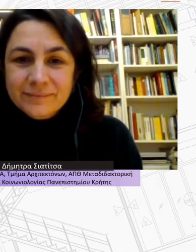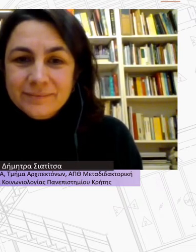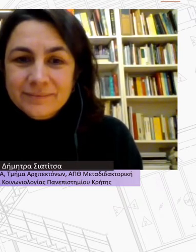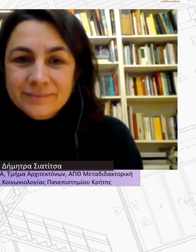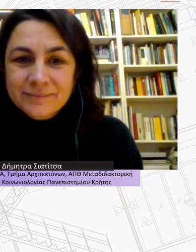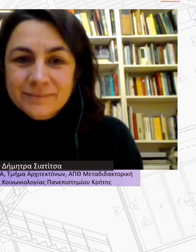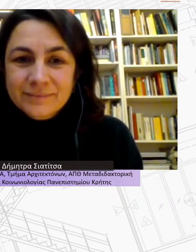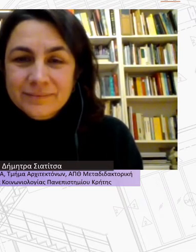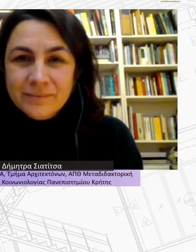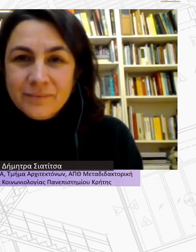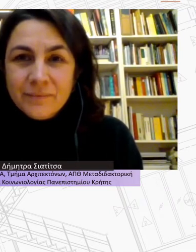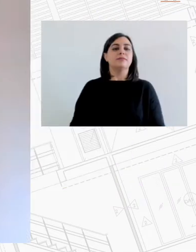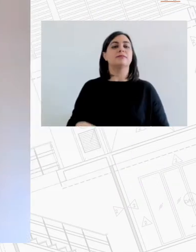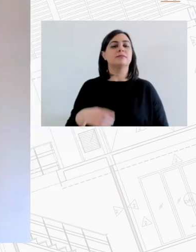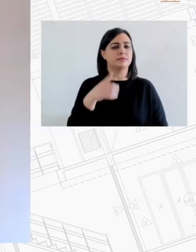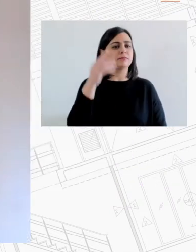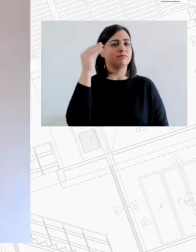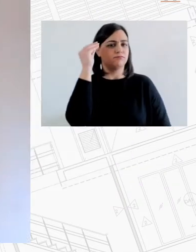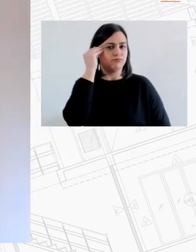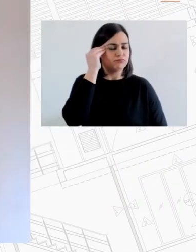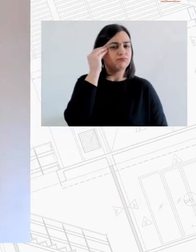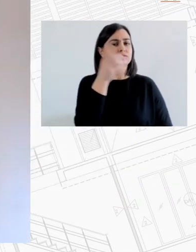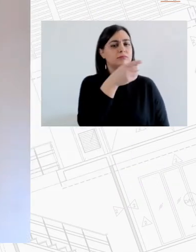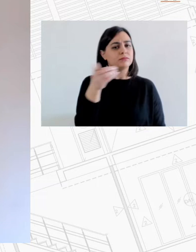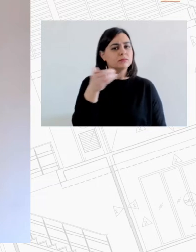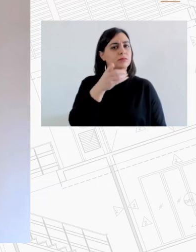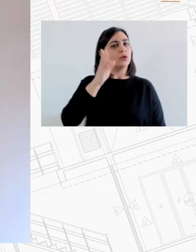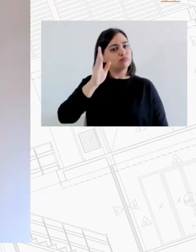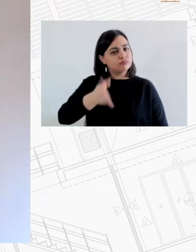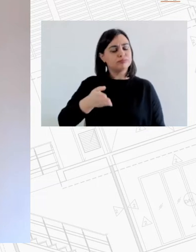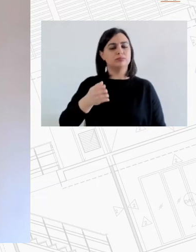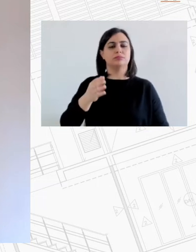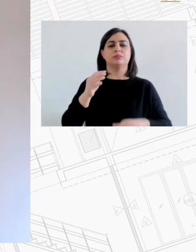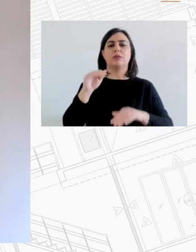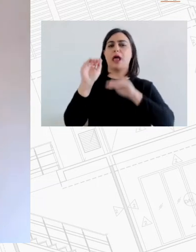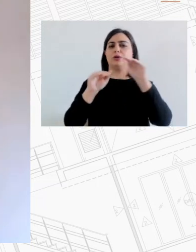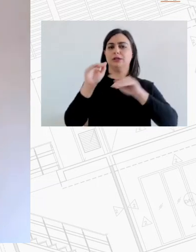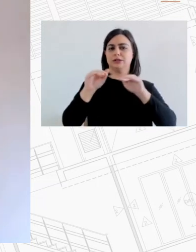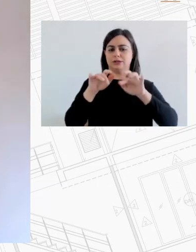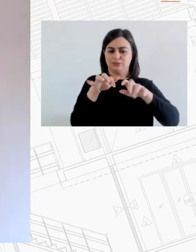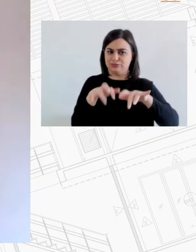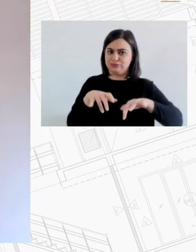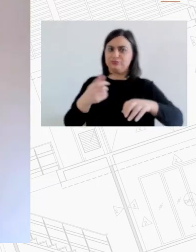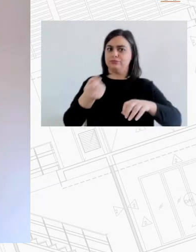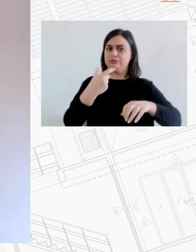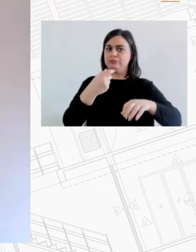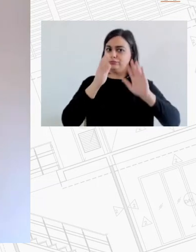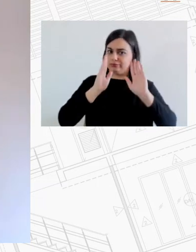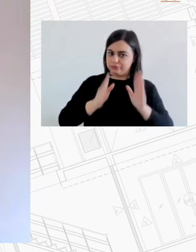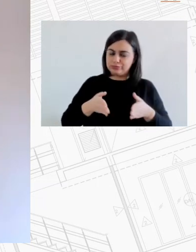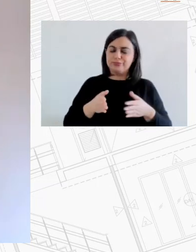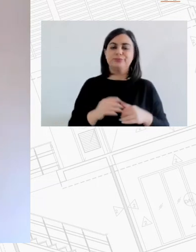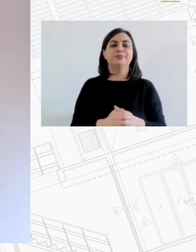ερωτήσεων μπρος τους συζητητές και οι οποίες θα συζητηθούν στο τέλος Θα περάσουμε τώρα στο δεύτερο μέρος της